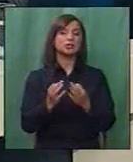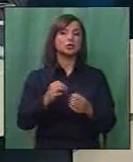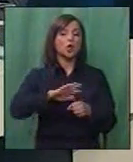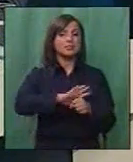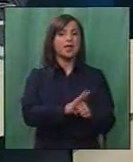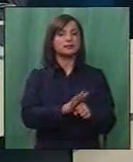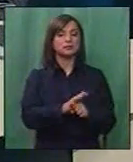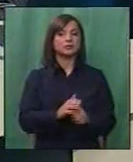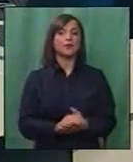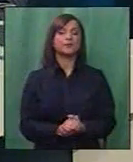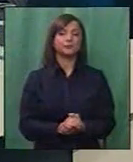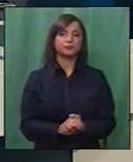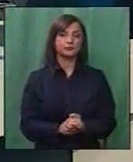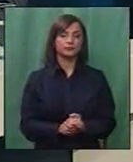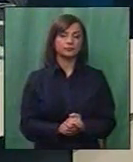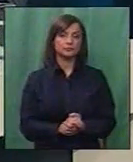населство?